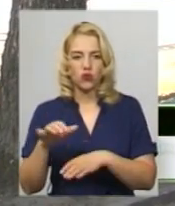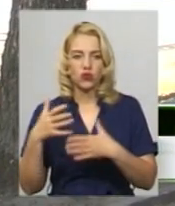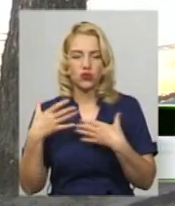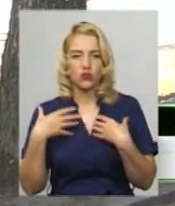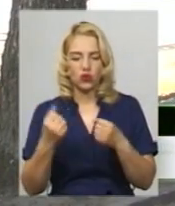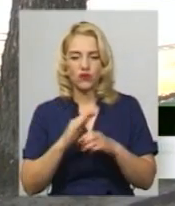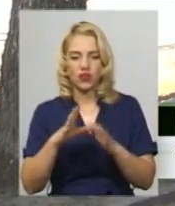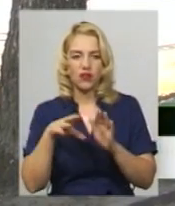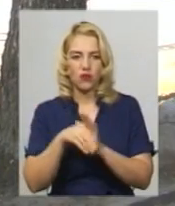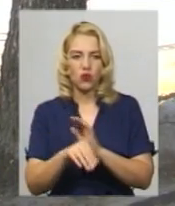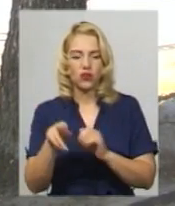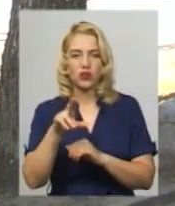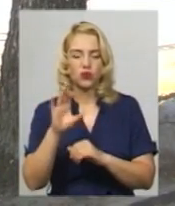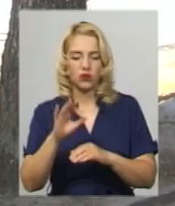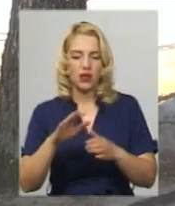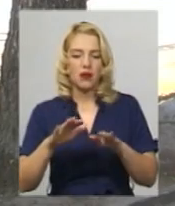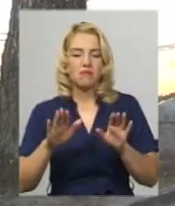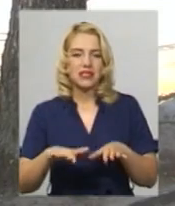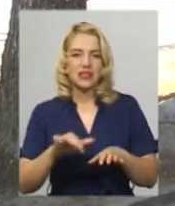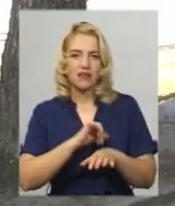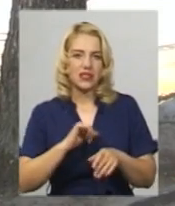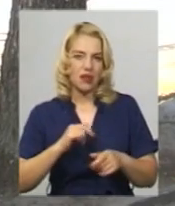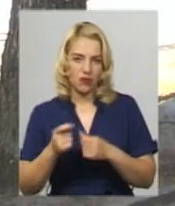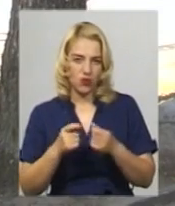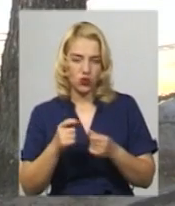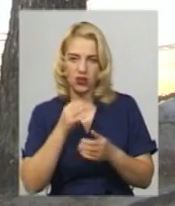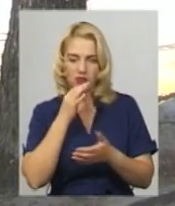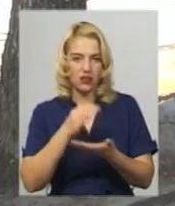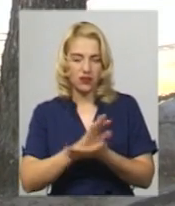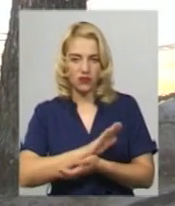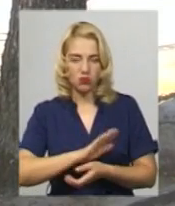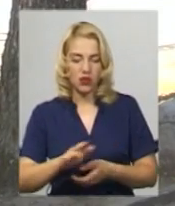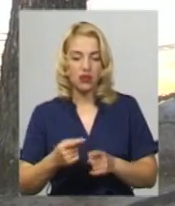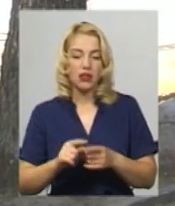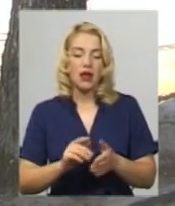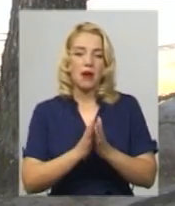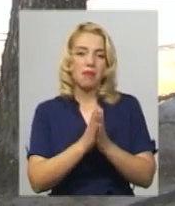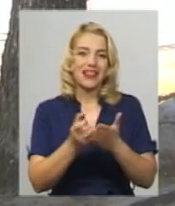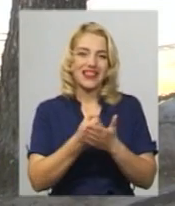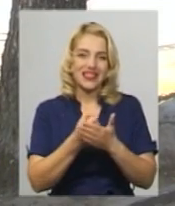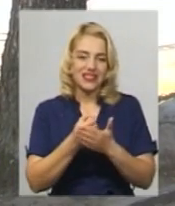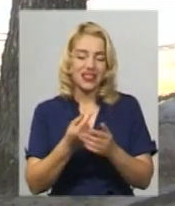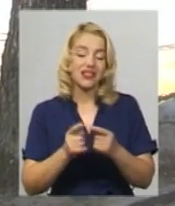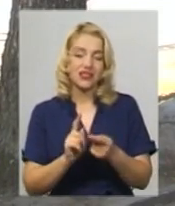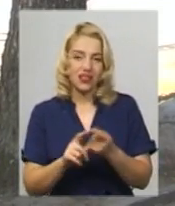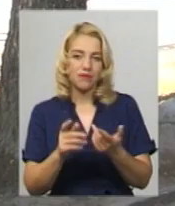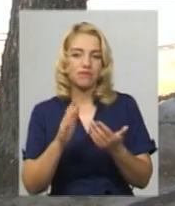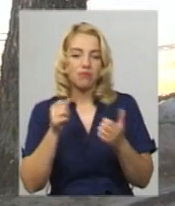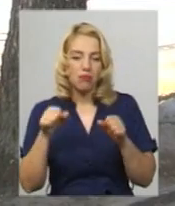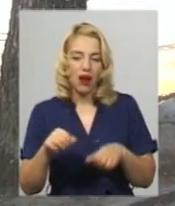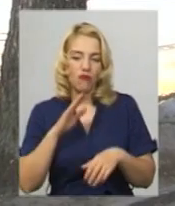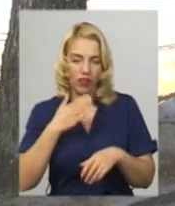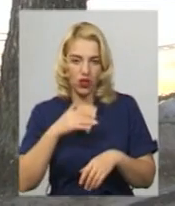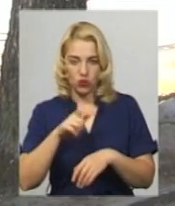компетенції органів місцевого самоврядування. Питання петиції, звісно, це є правом наших громадян. Якщо відповідна